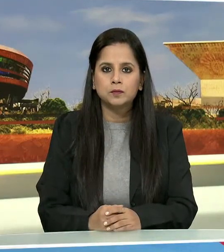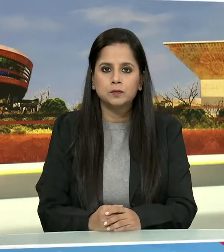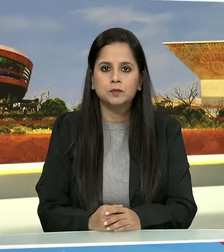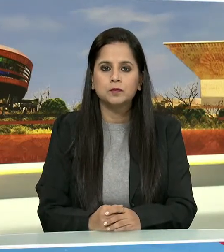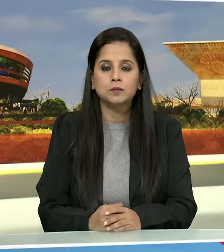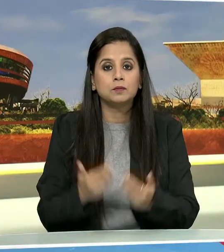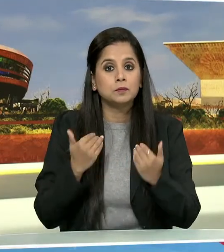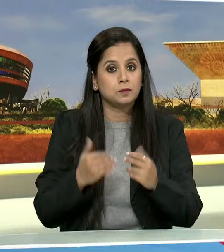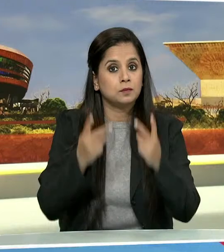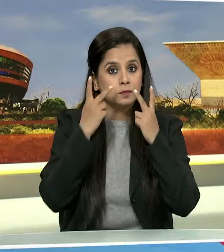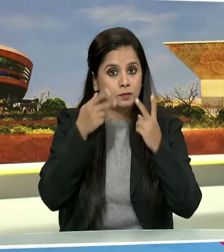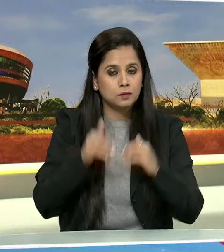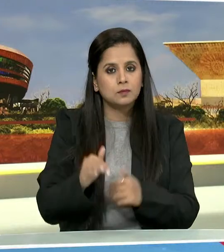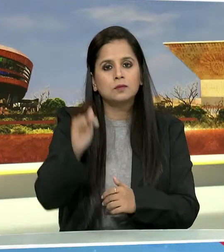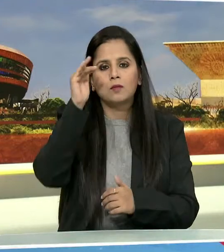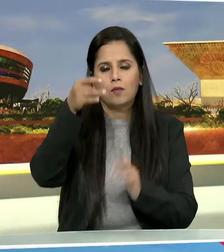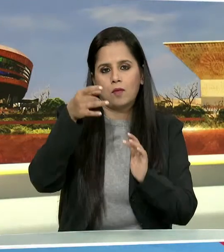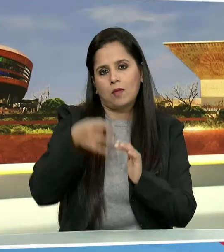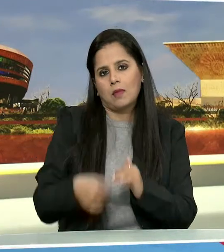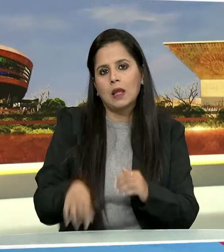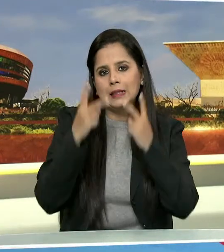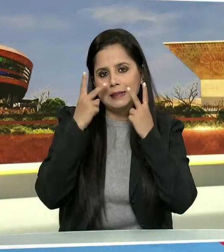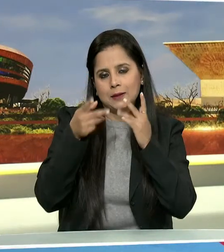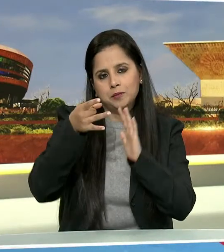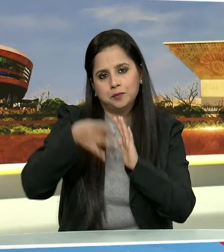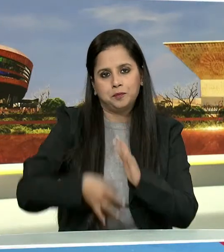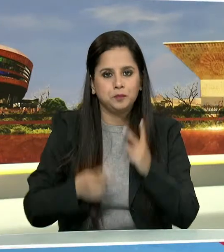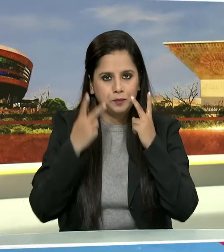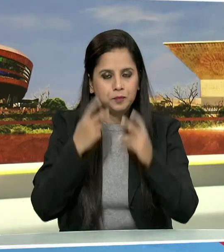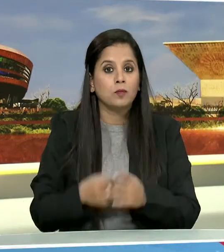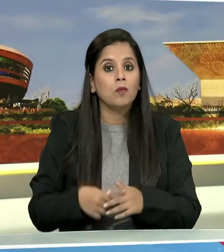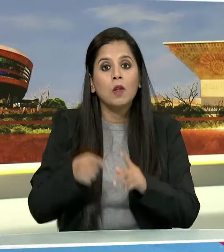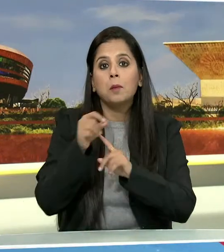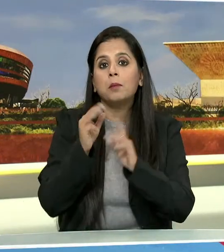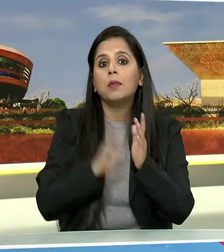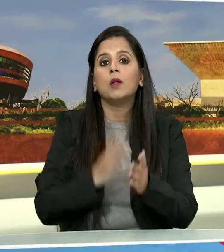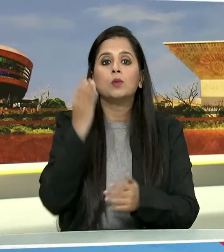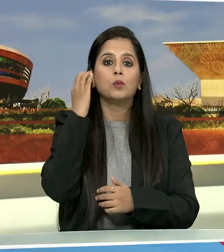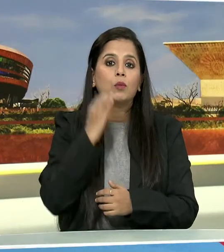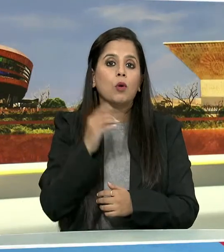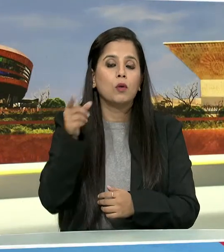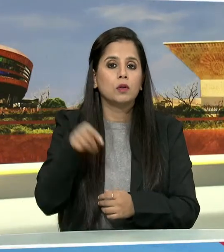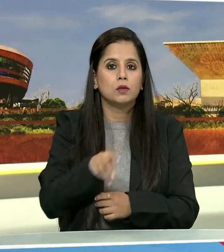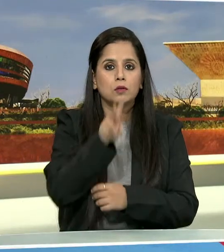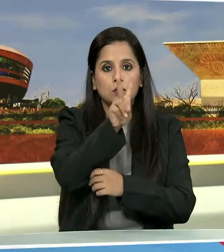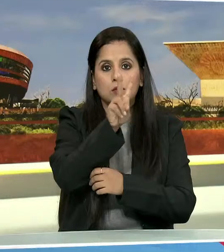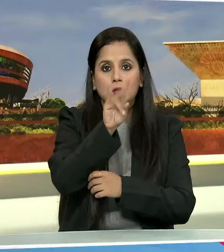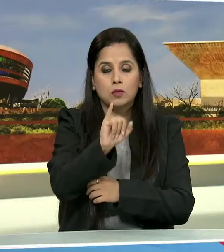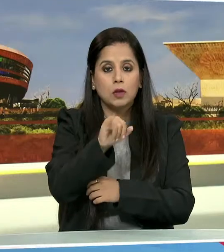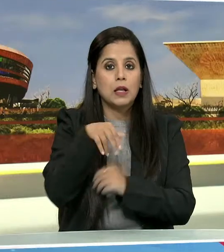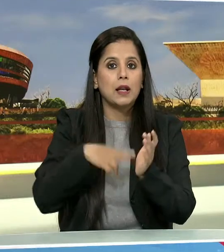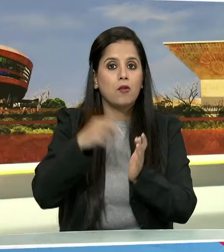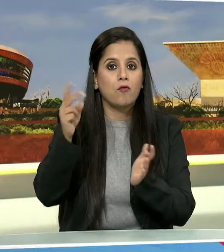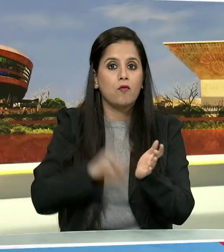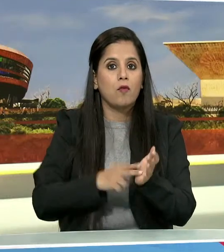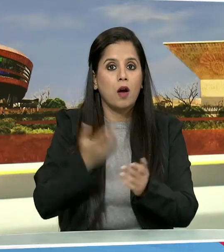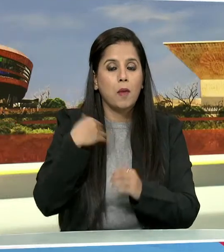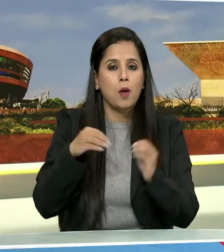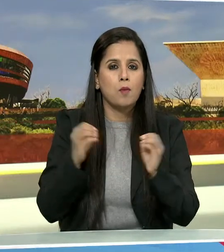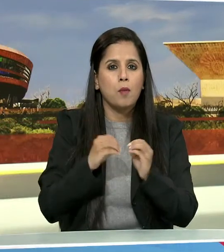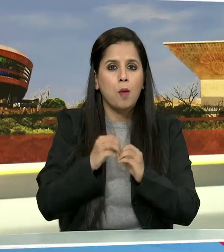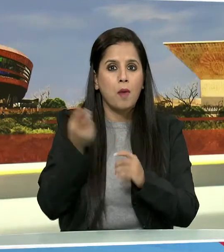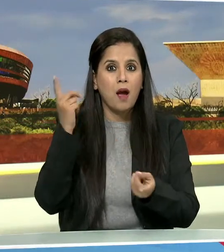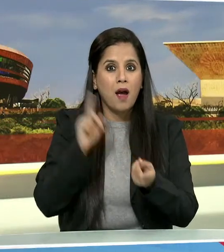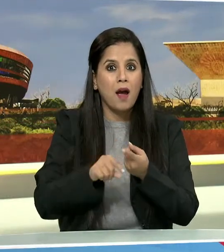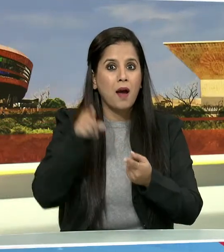और आएए अब खबरों पर नज़र डालते हैं विस्तार से प्रधान मंत्री नरेंद्र मोदी ने 26 ग्यारा मुंबई हमले